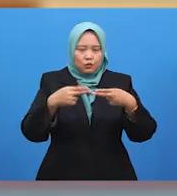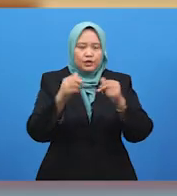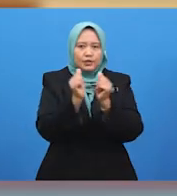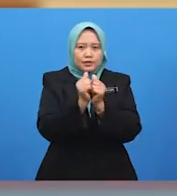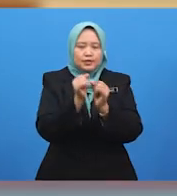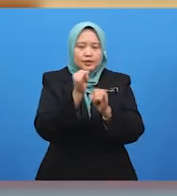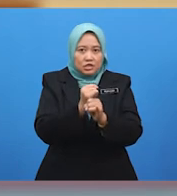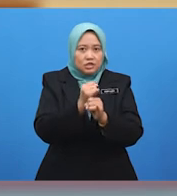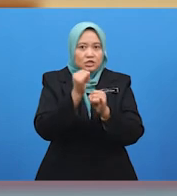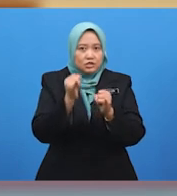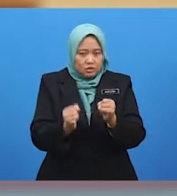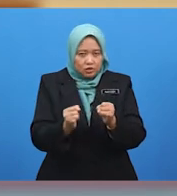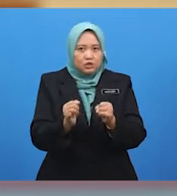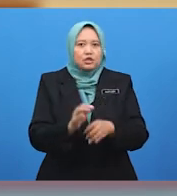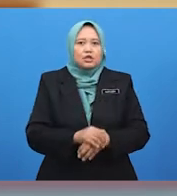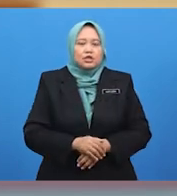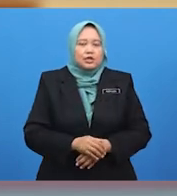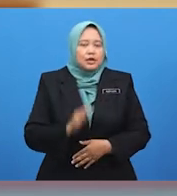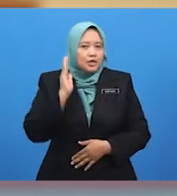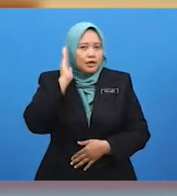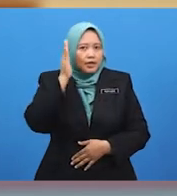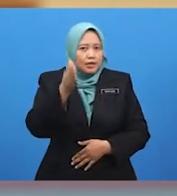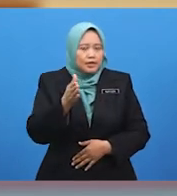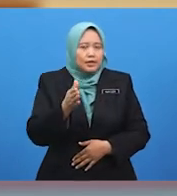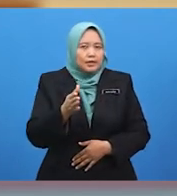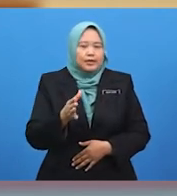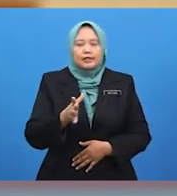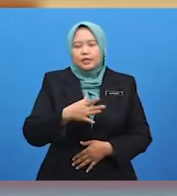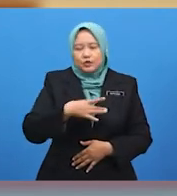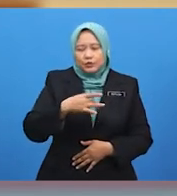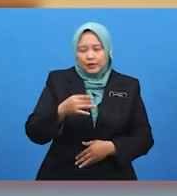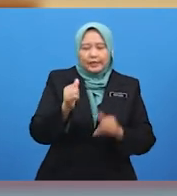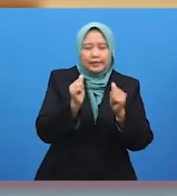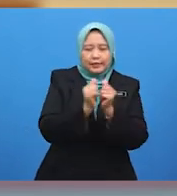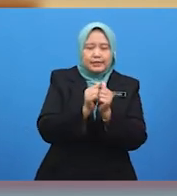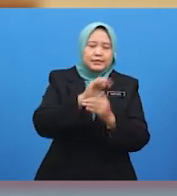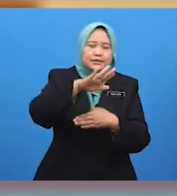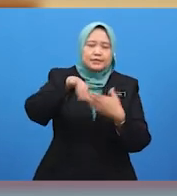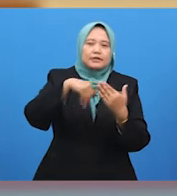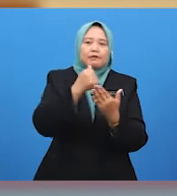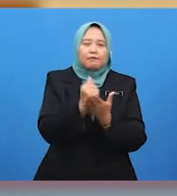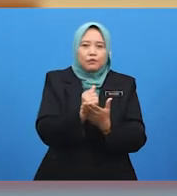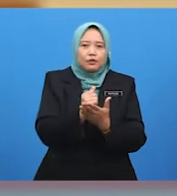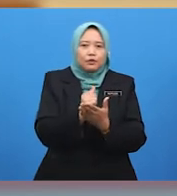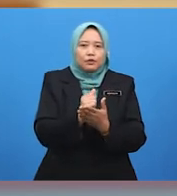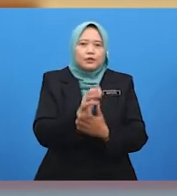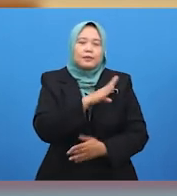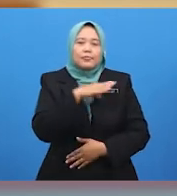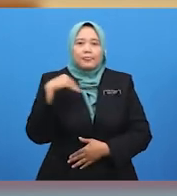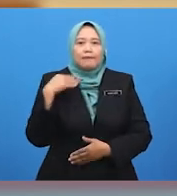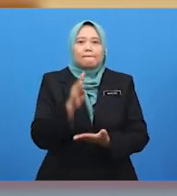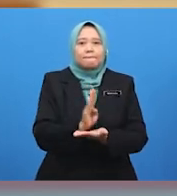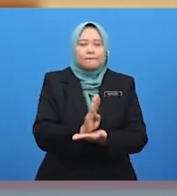orang yang bersikap berani kerana benar akan disukai oleh semua. Dan, ia akan